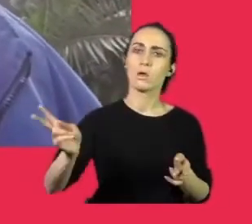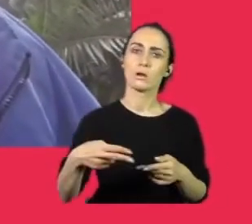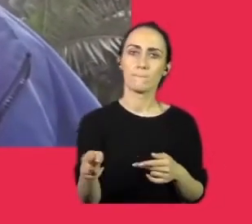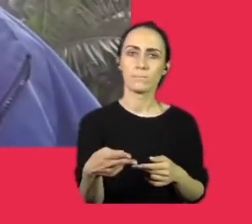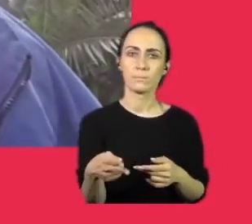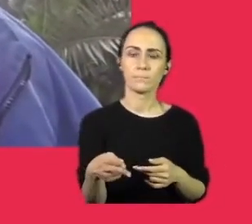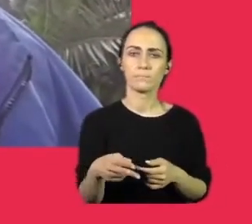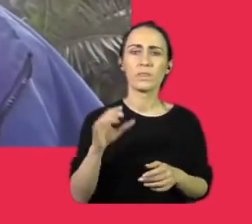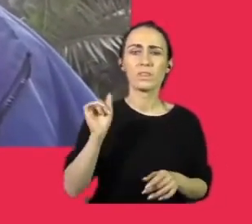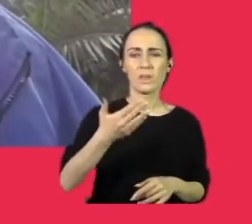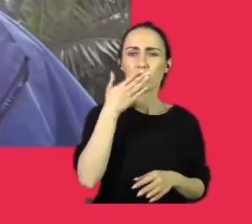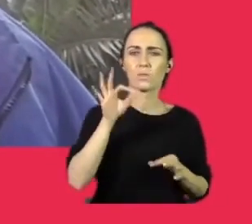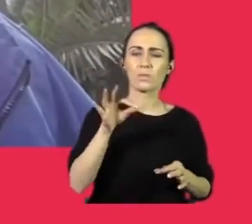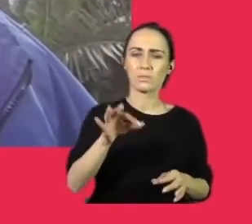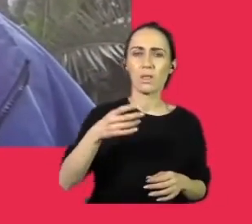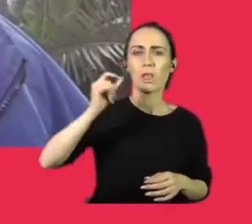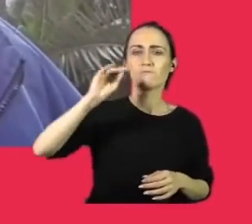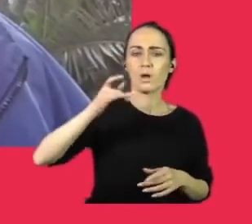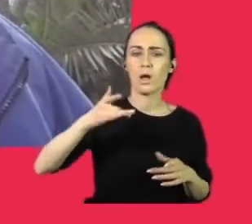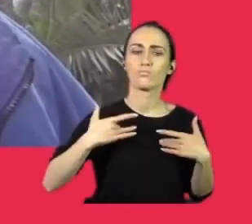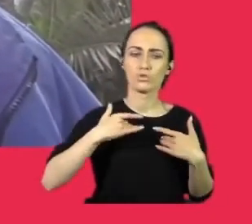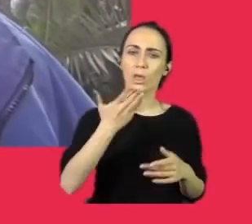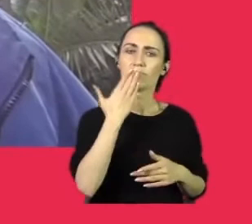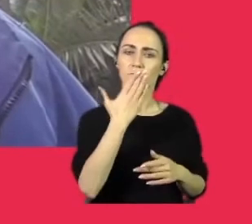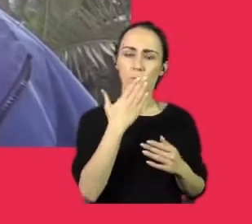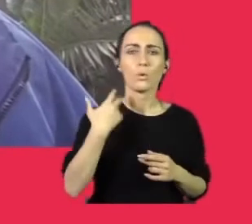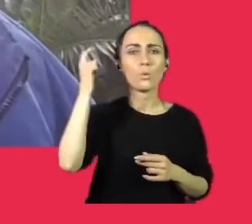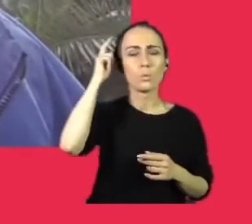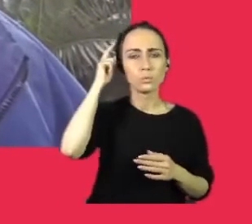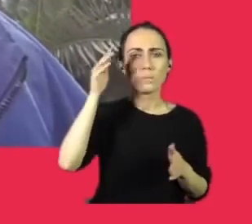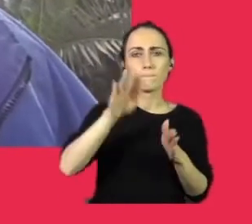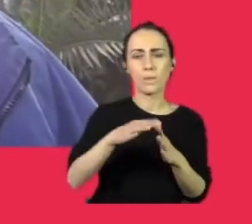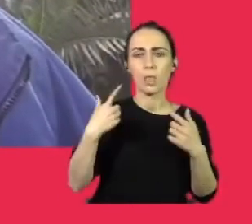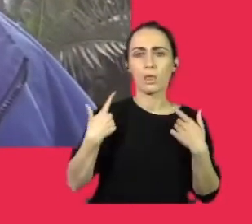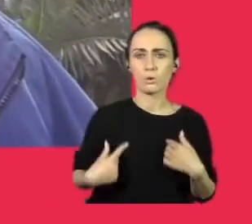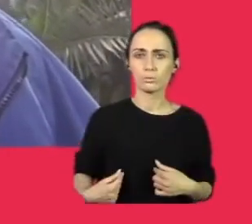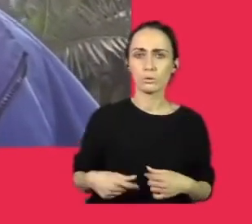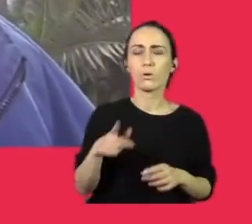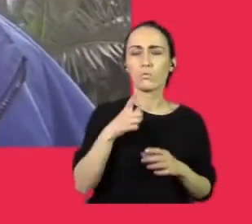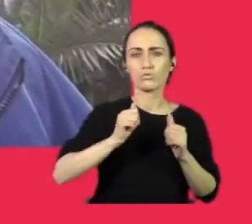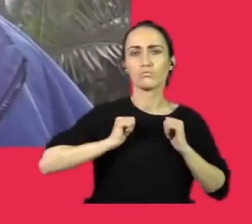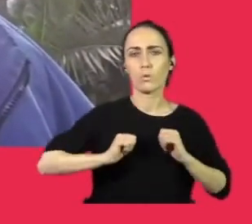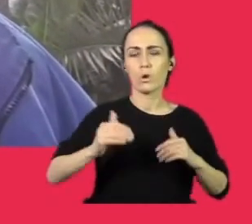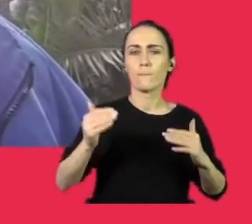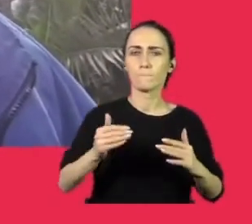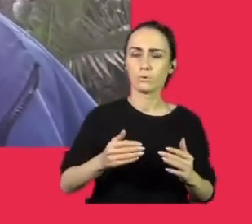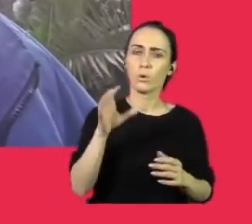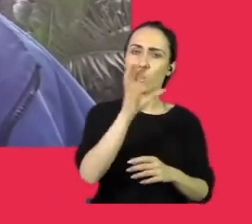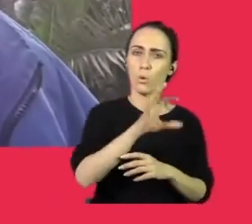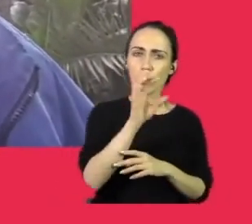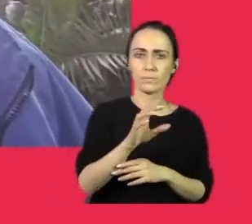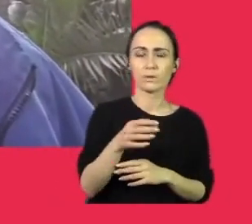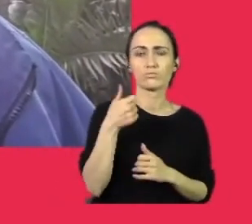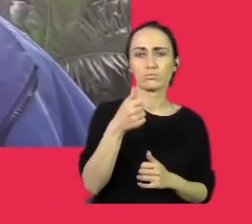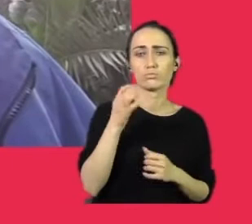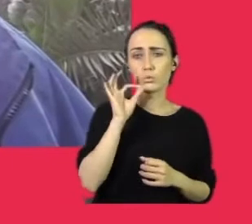Jak wygląda teraz życie afrykarium? Jak rozumiem, mniej jest osób, więc spokojniej można oglądać to niezwykłe miejsce.